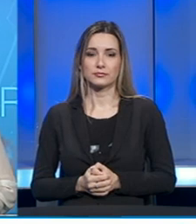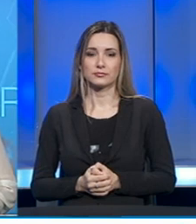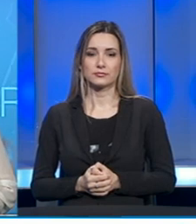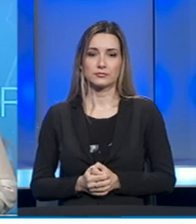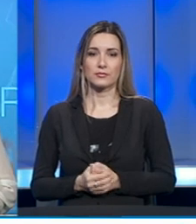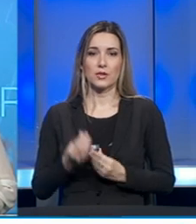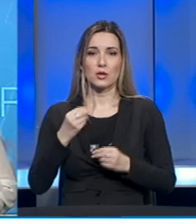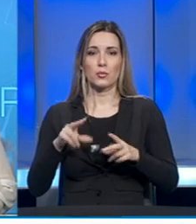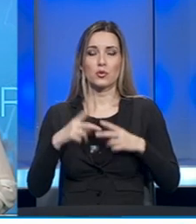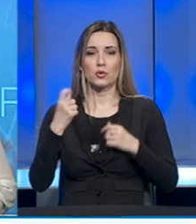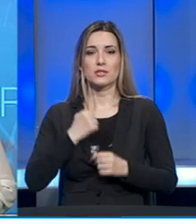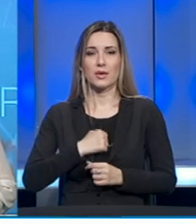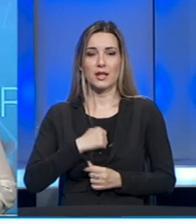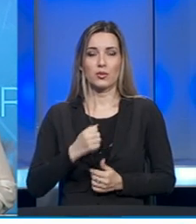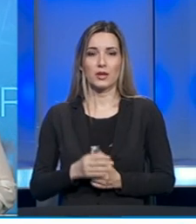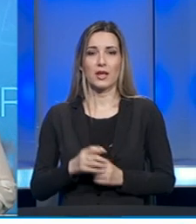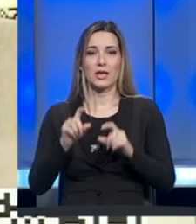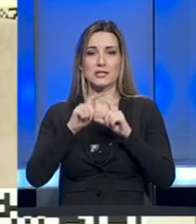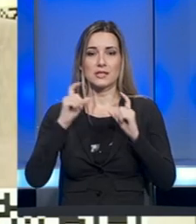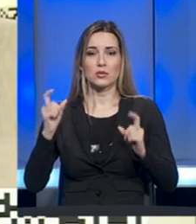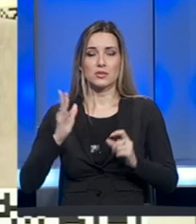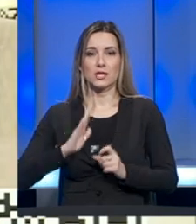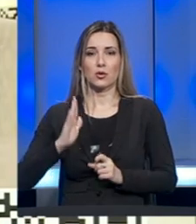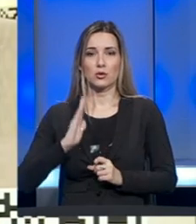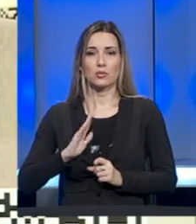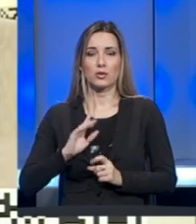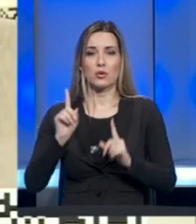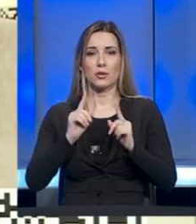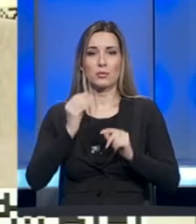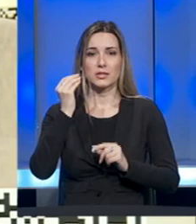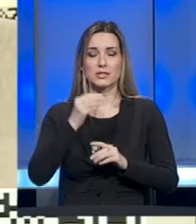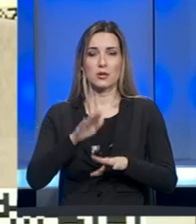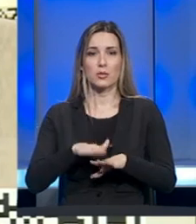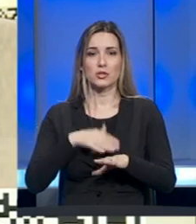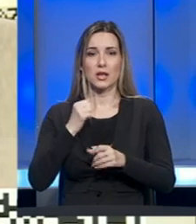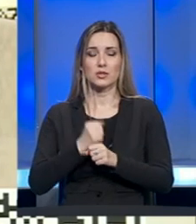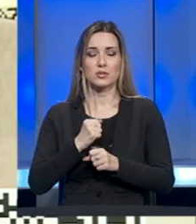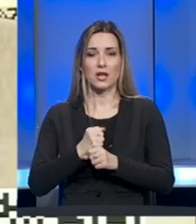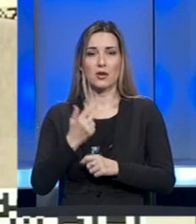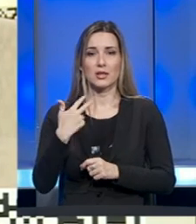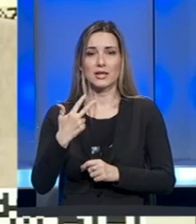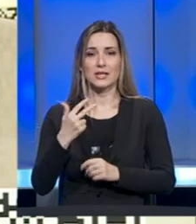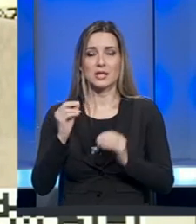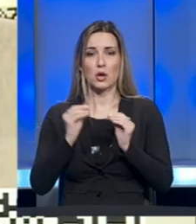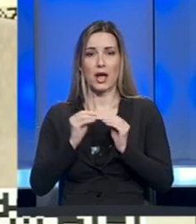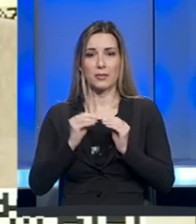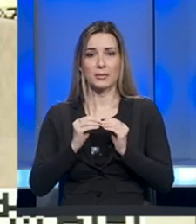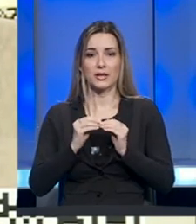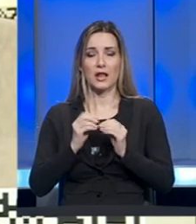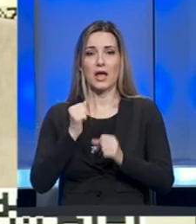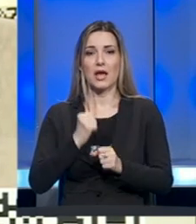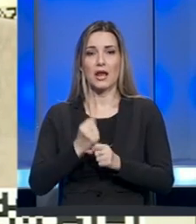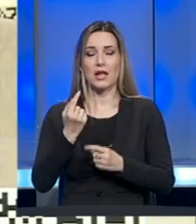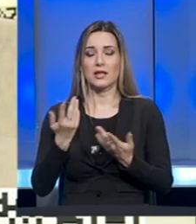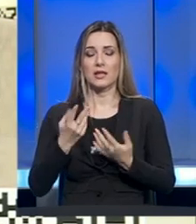Dobro jutro iz Banja Luke. Institucije kulture u Republici Srpskoj počele su s radom 30. aprila, dakle, rade